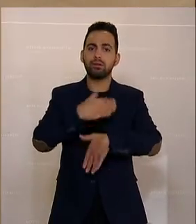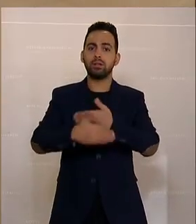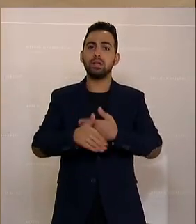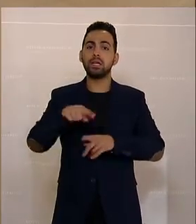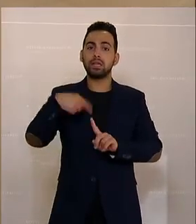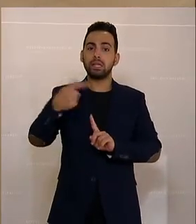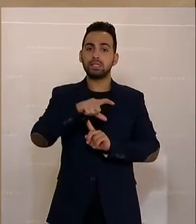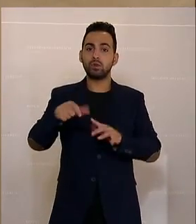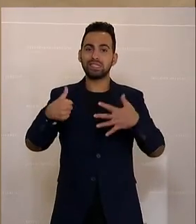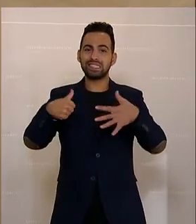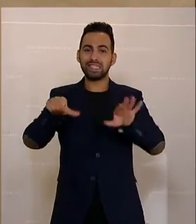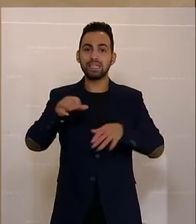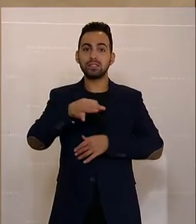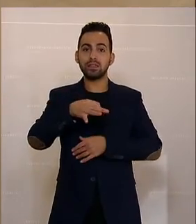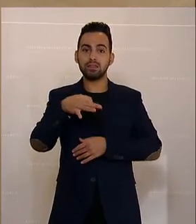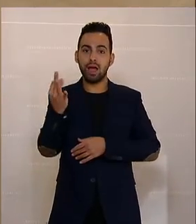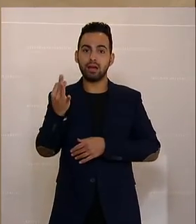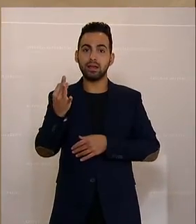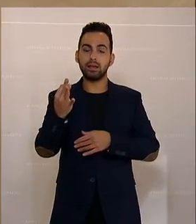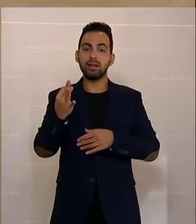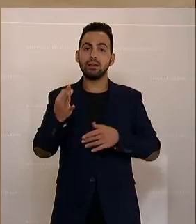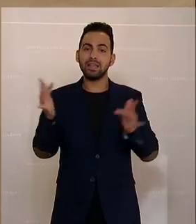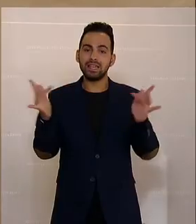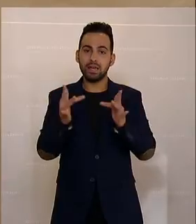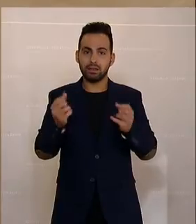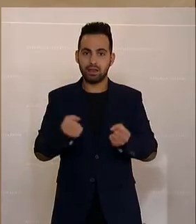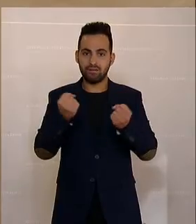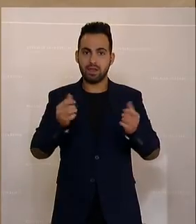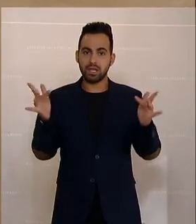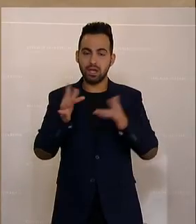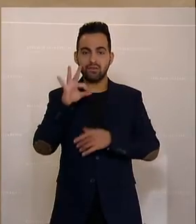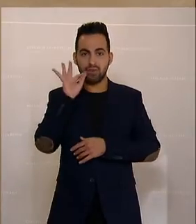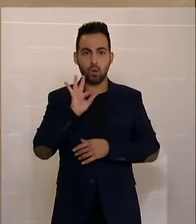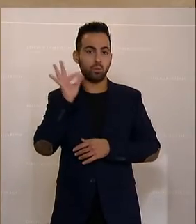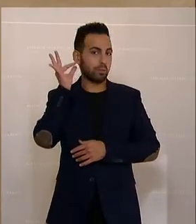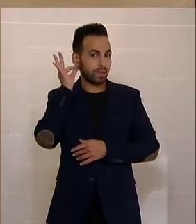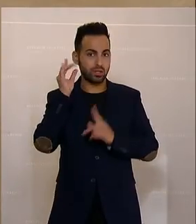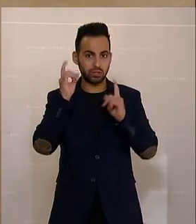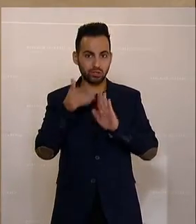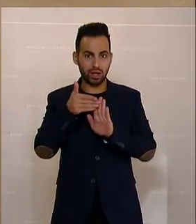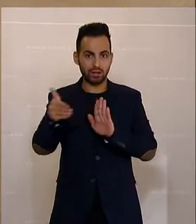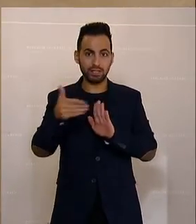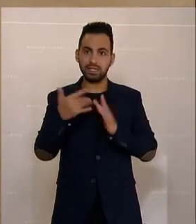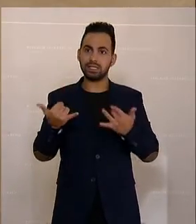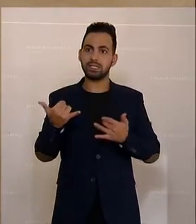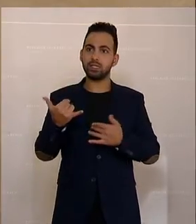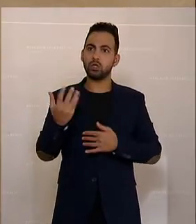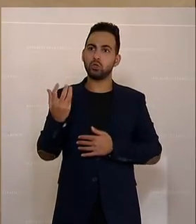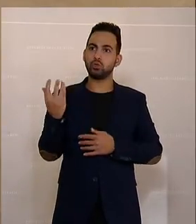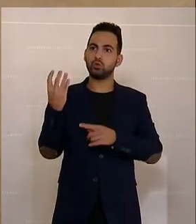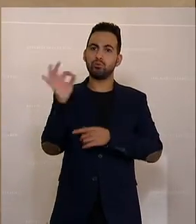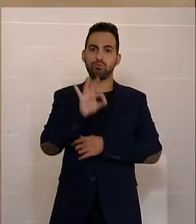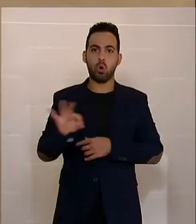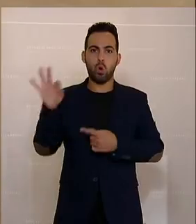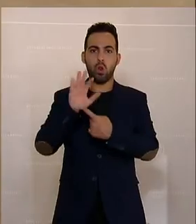Tage gegen Gewalt an Frauen und Mädchen beginnen. Und ich glaube, dass dieses Symbol der 16 Tage sehr, sehr